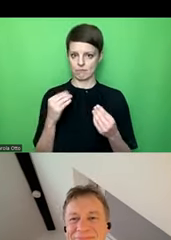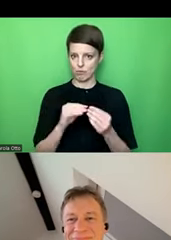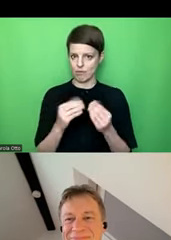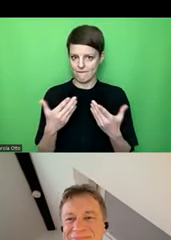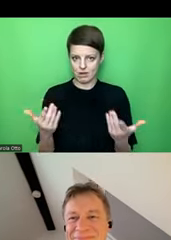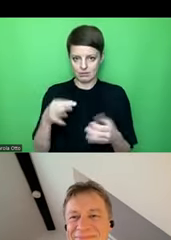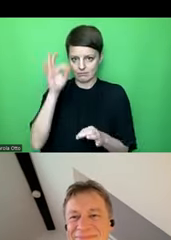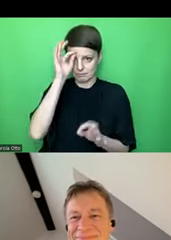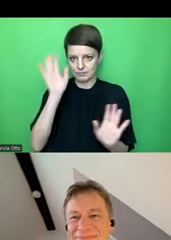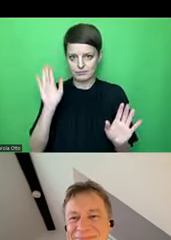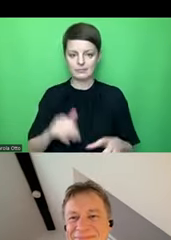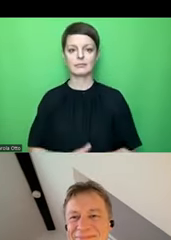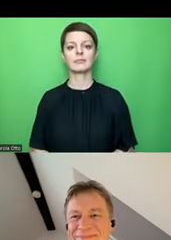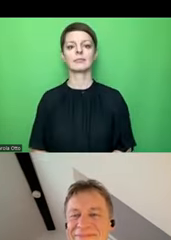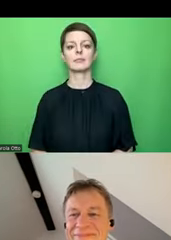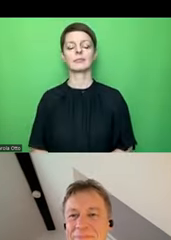Gut.